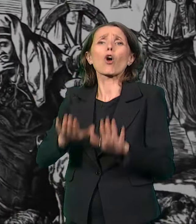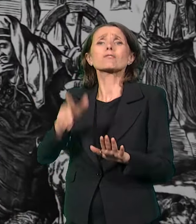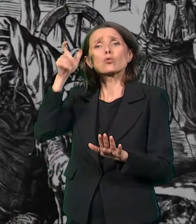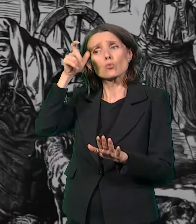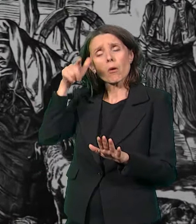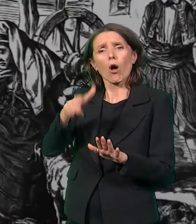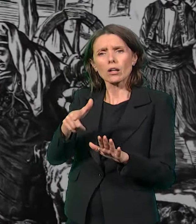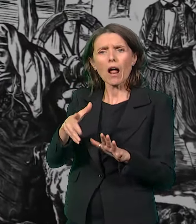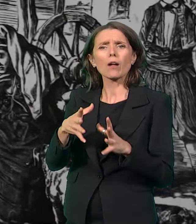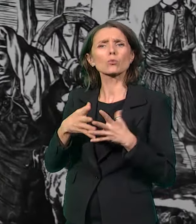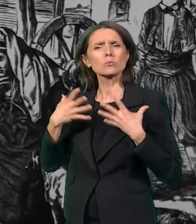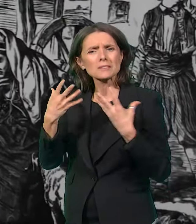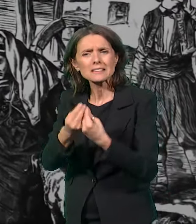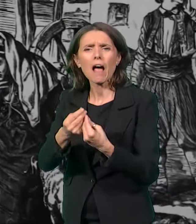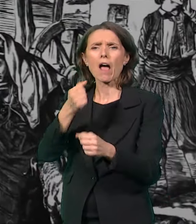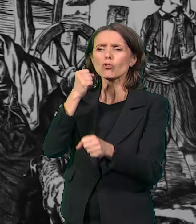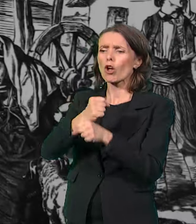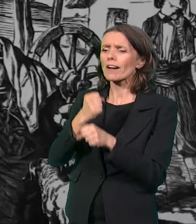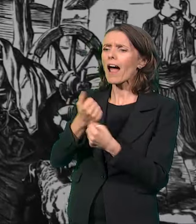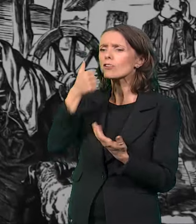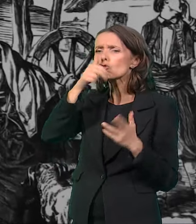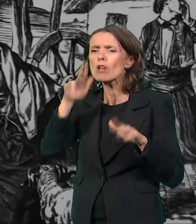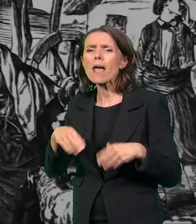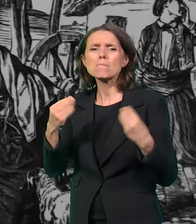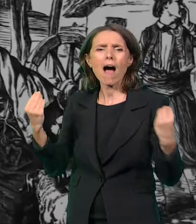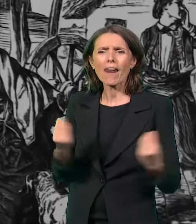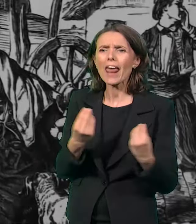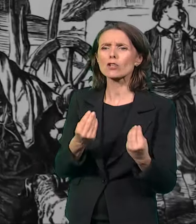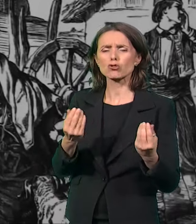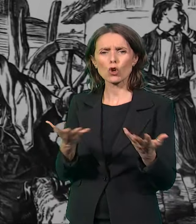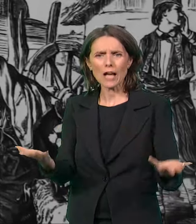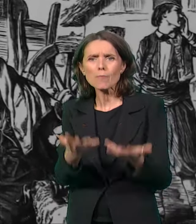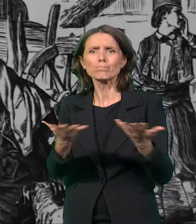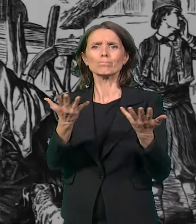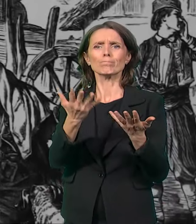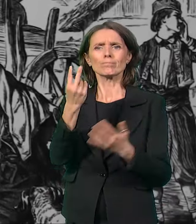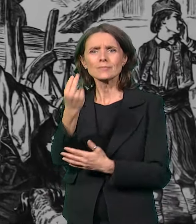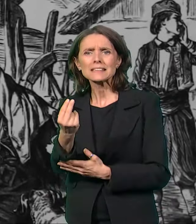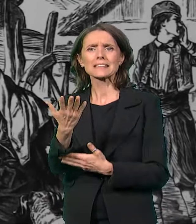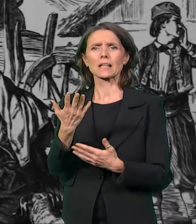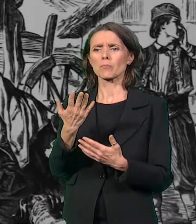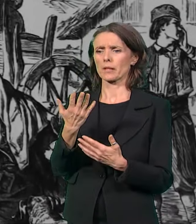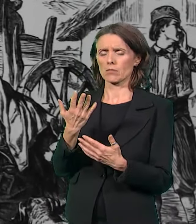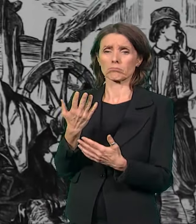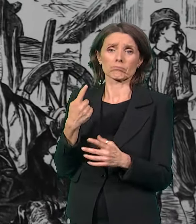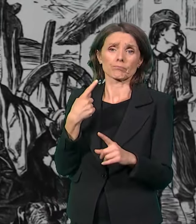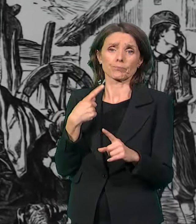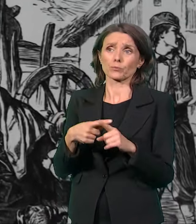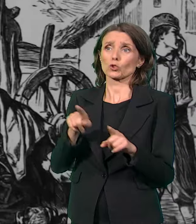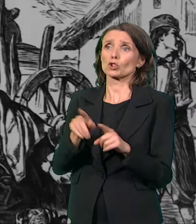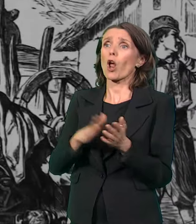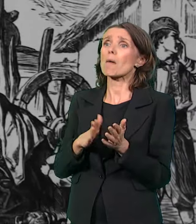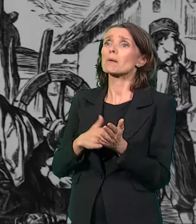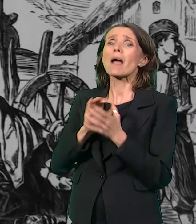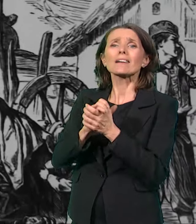naravno u svim nacionalnim programima. Među njima svakako njegovih, da kažemo, prijatelja. Možemo izdvojiti Luku